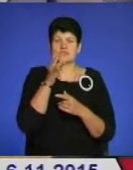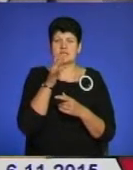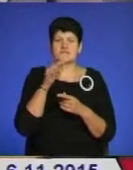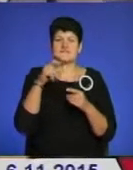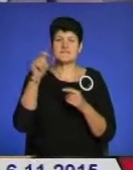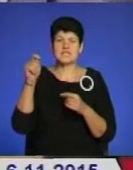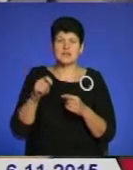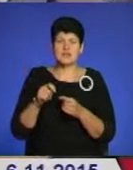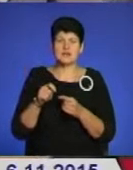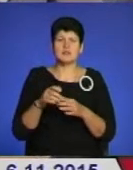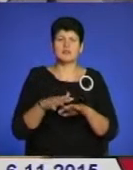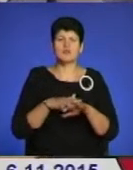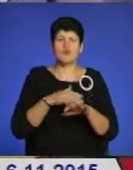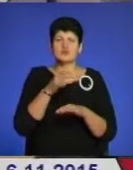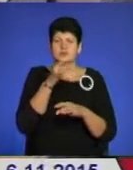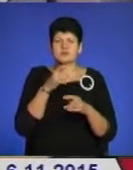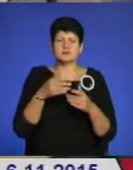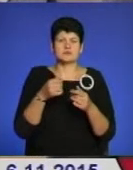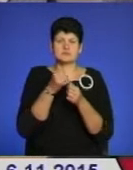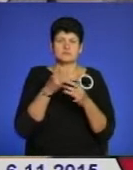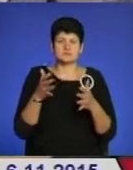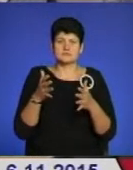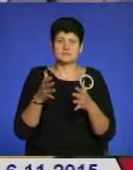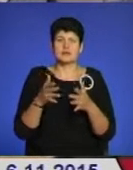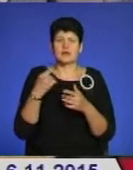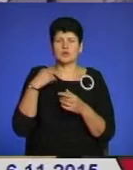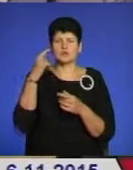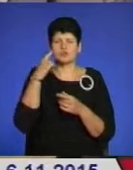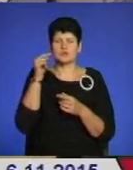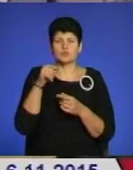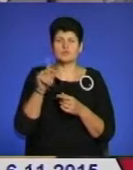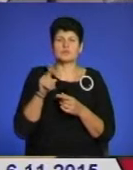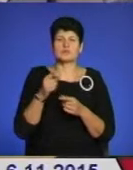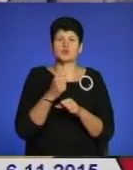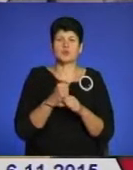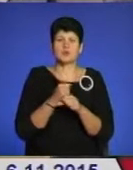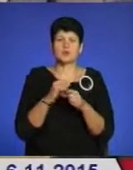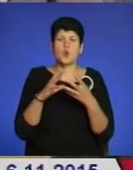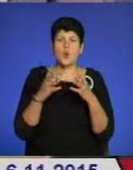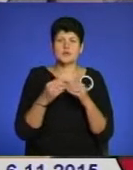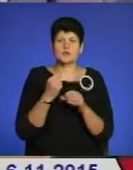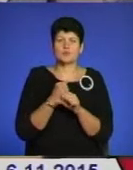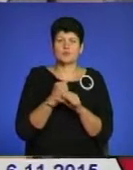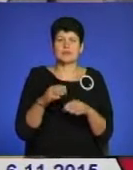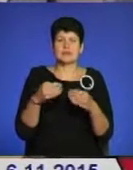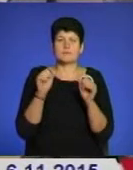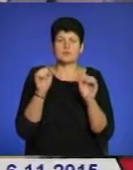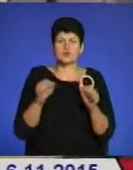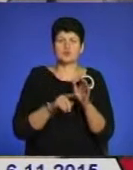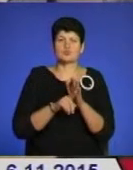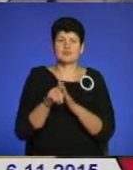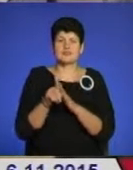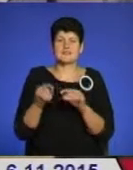одночасно довший час до них не доходило часу. Я думаю, що тим, що ми сьогодні зробили вже той певний обсяг робіт, ми даємо можливість почати